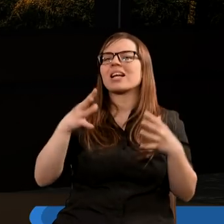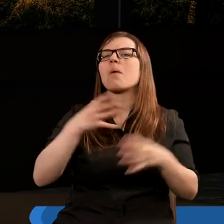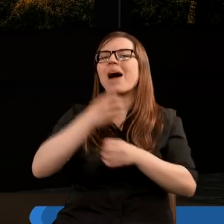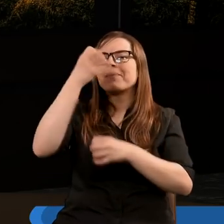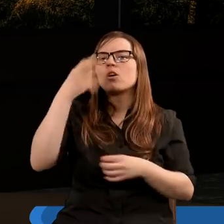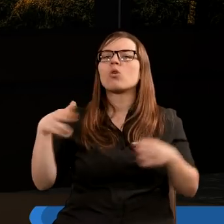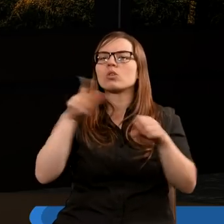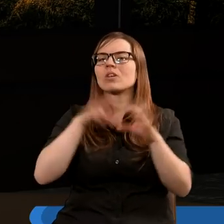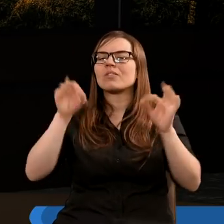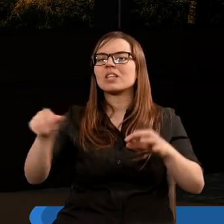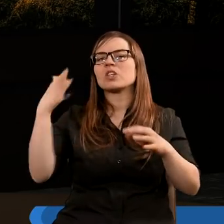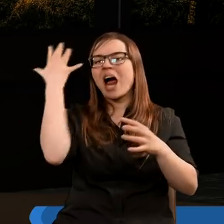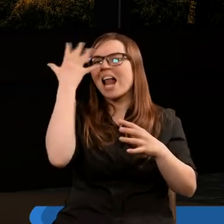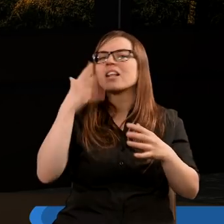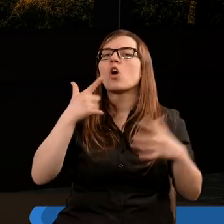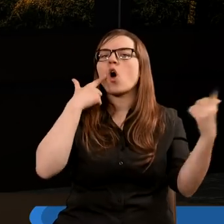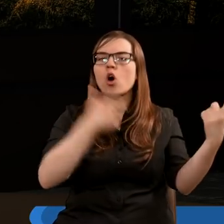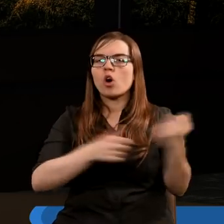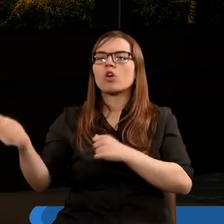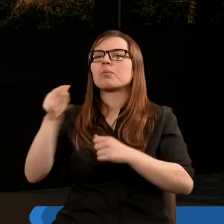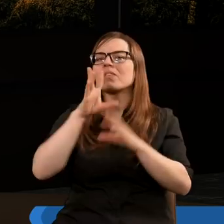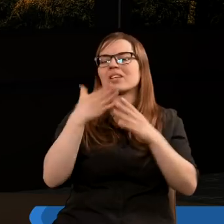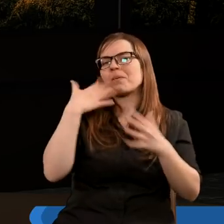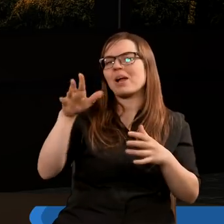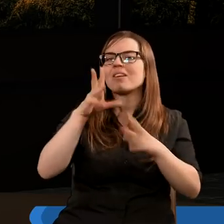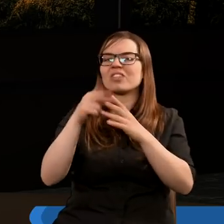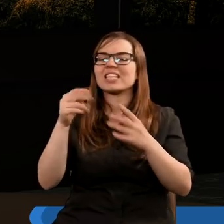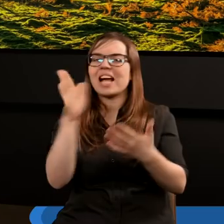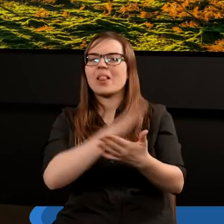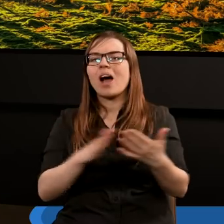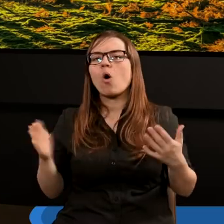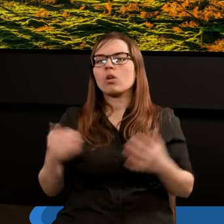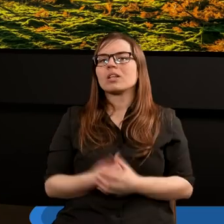Babilon, który winem swojej szaleńczej rozpusty napoił wszystkie narody.